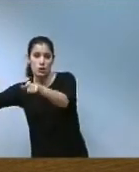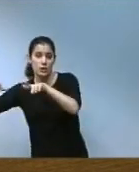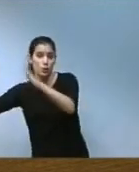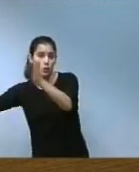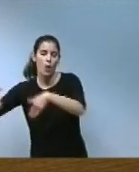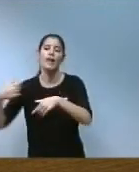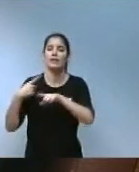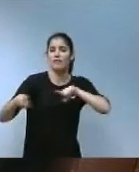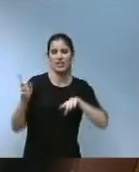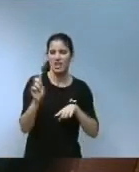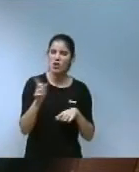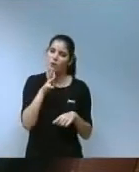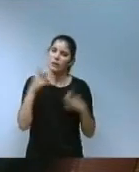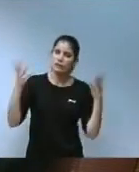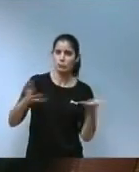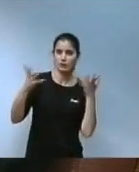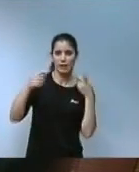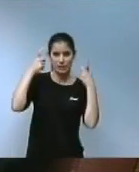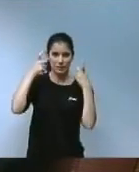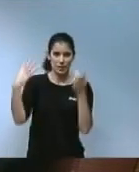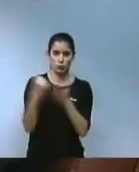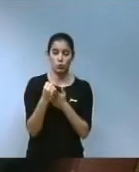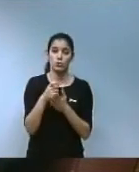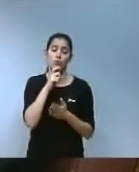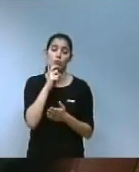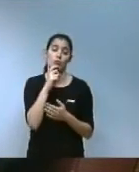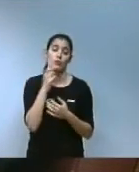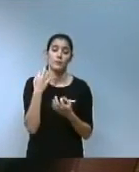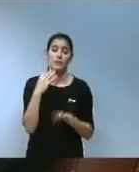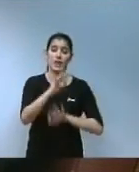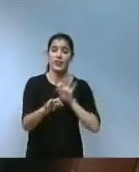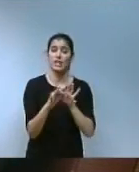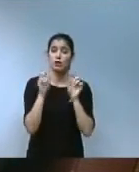Per conseqüent, impulsarem la formació professional com a instrument com